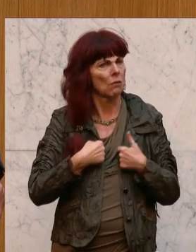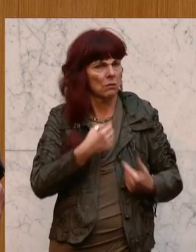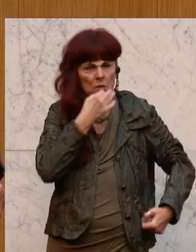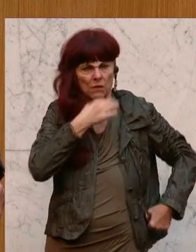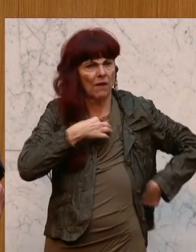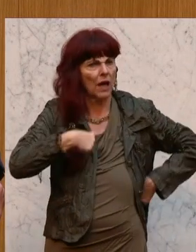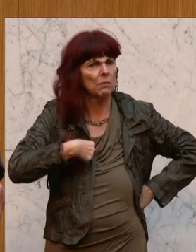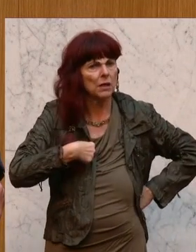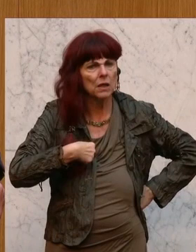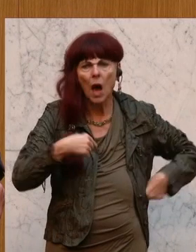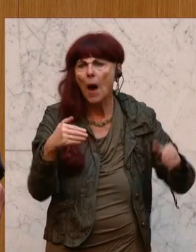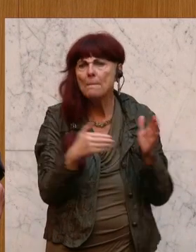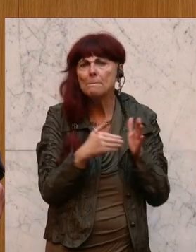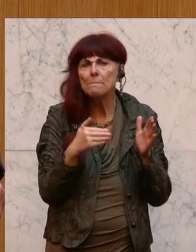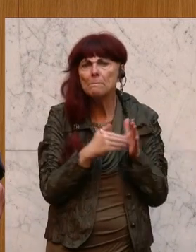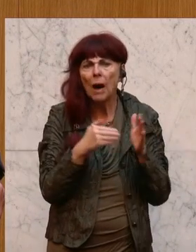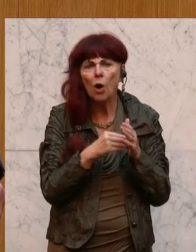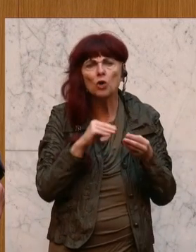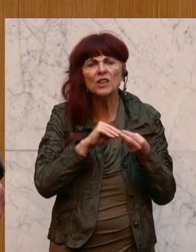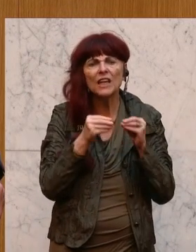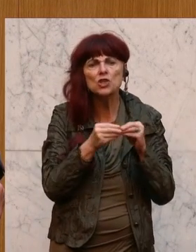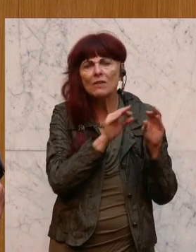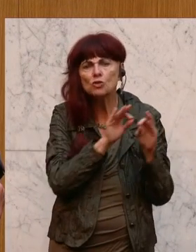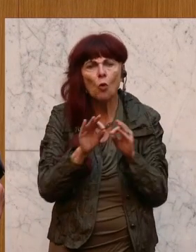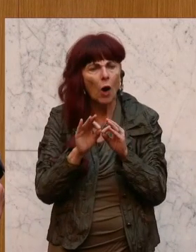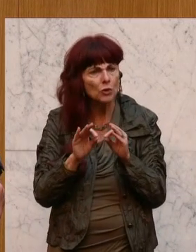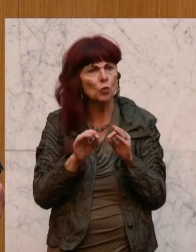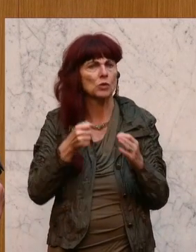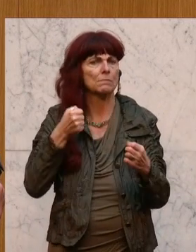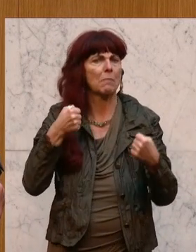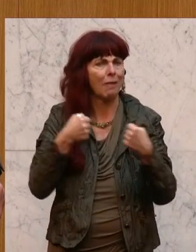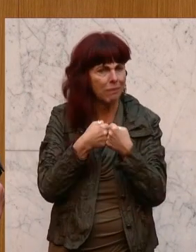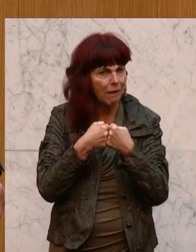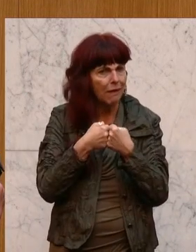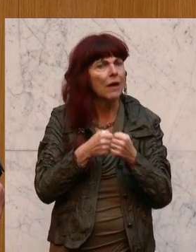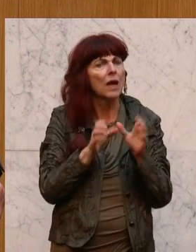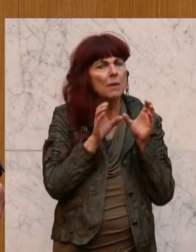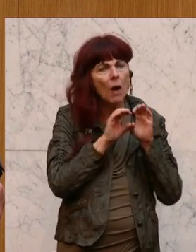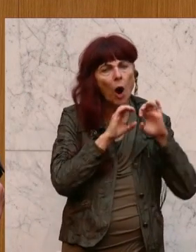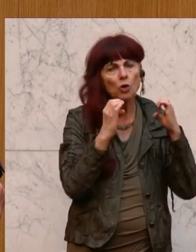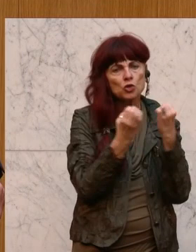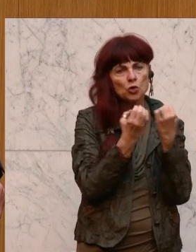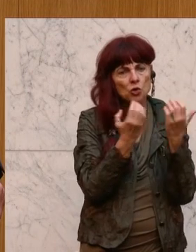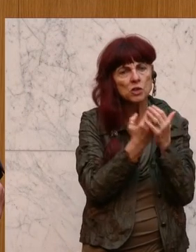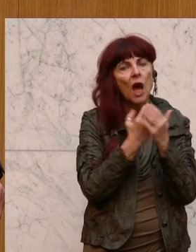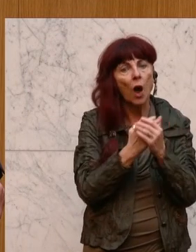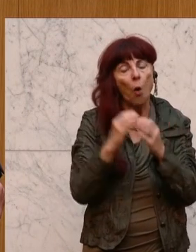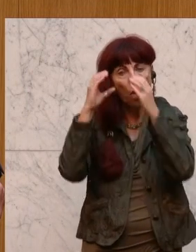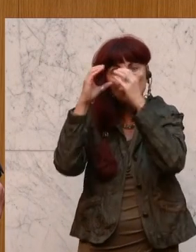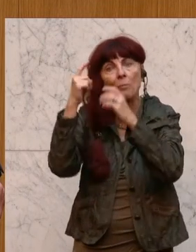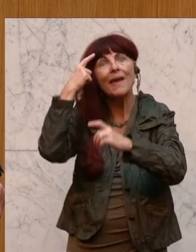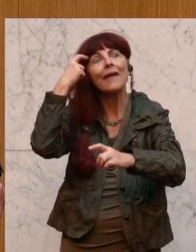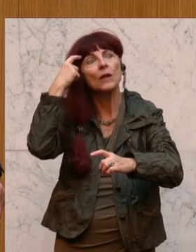bedarf es erst einer Geschäftsordnungspanne im Ausschuss, damit sich die ÖVP wieder auf Werte wie der Schutz der Familie besinnt.